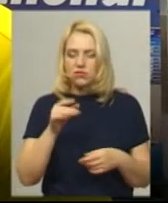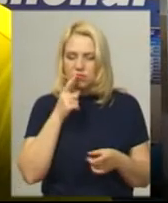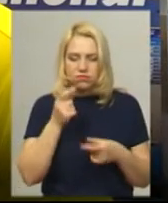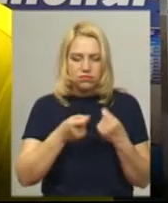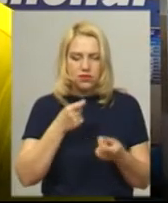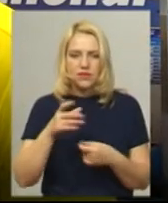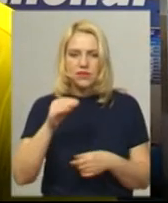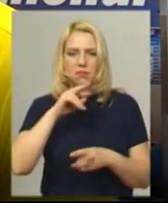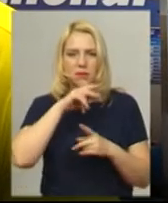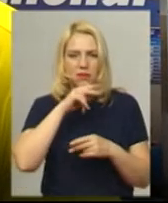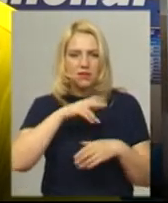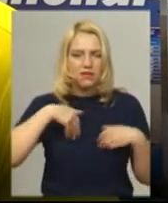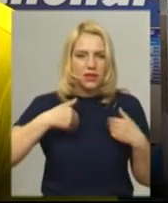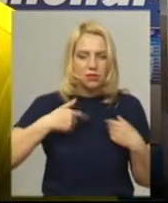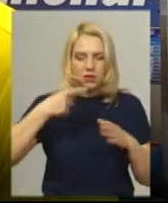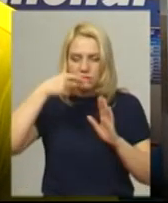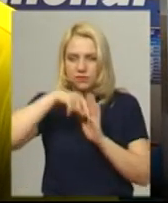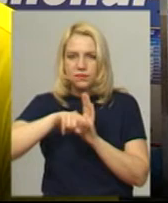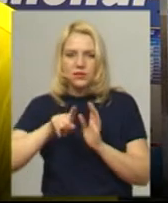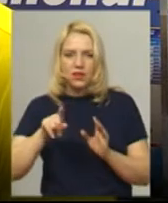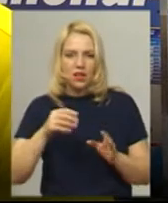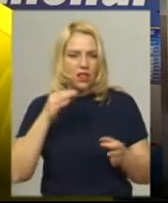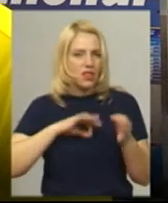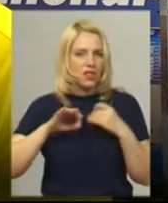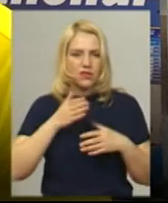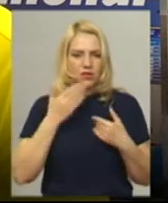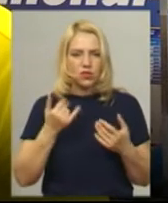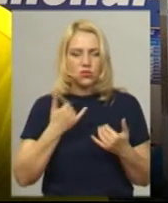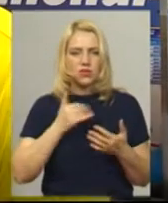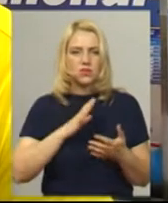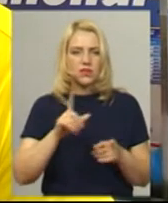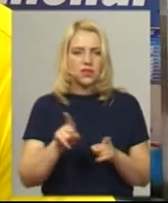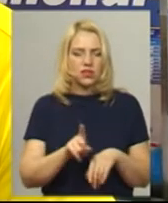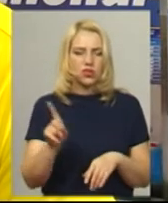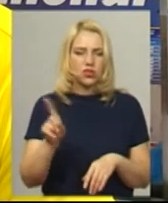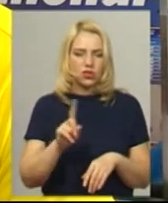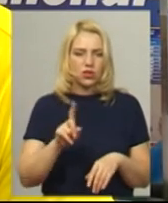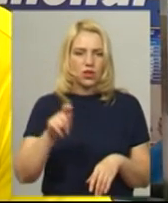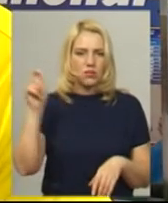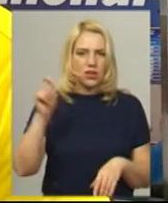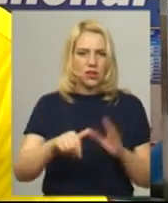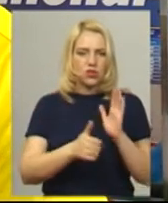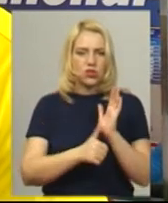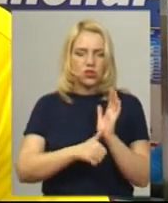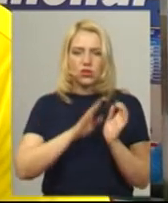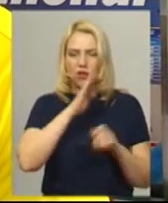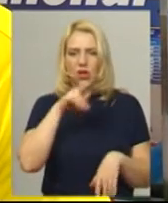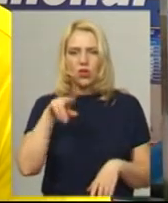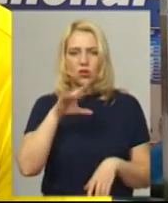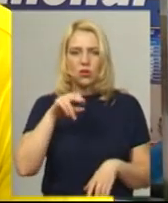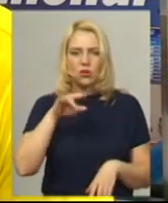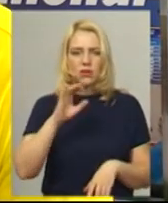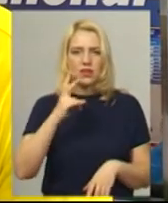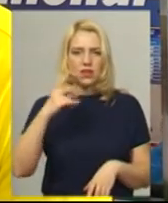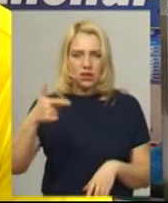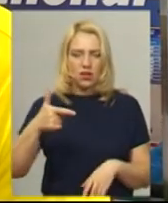препаратів, всяких вітамінів, і нічого ми не вживаємо. До нас буває таке, що приїжджають в 6 ранку допінг-контроль, і нічого ми